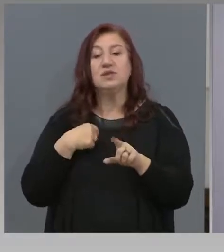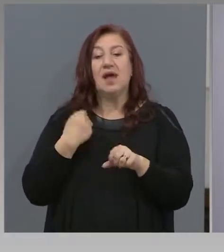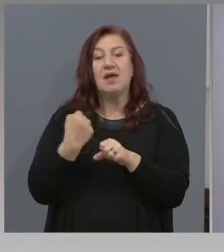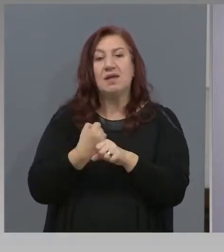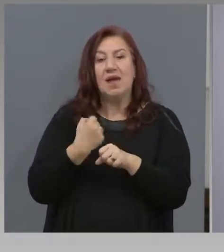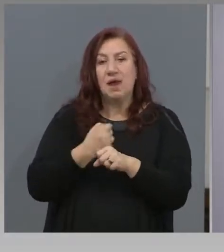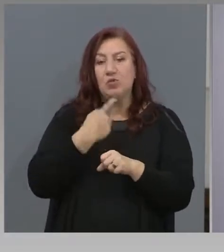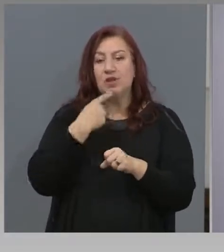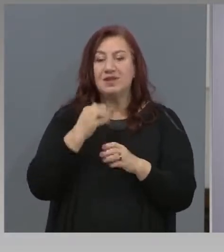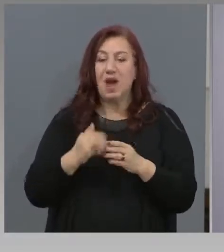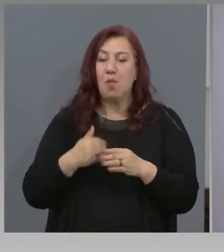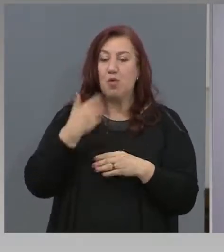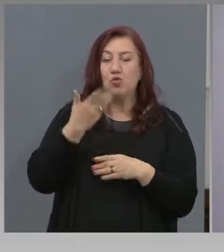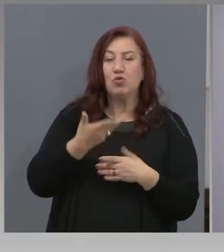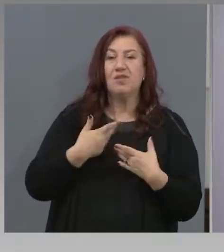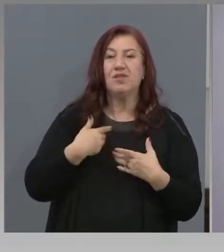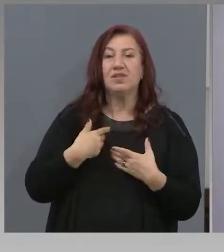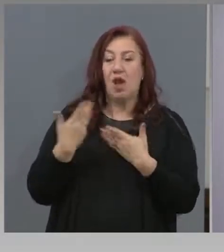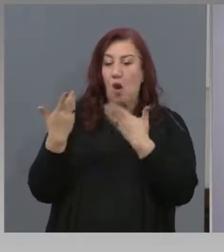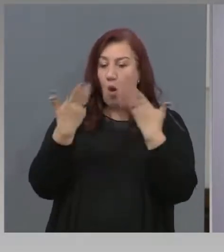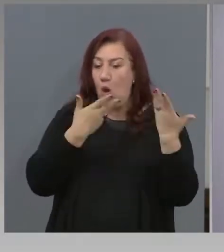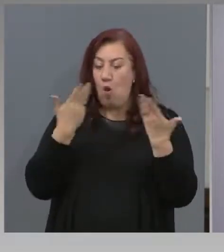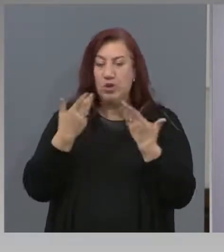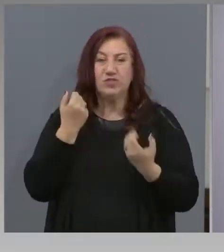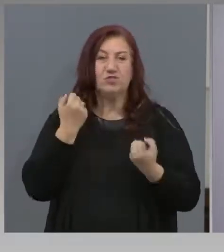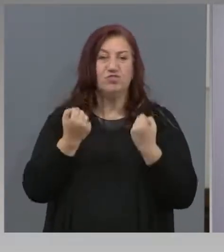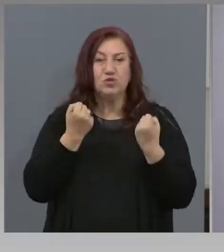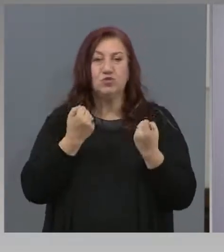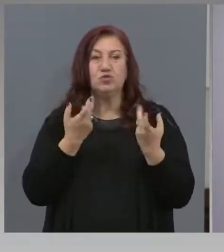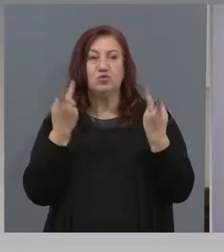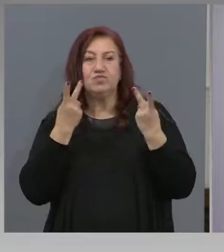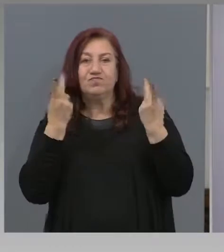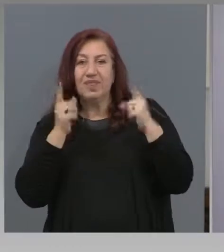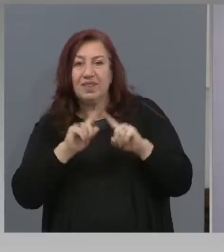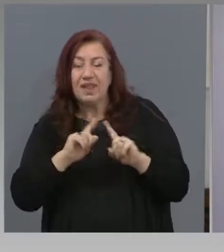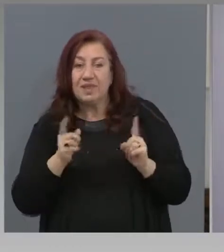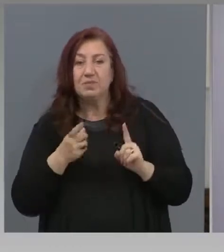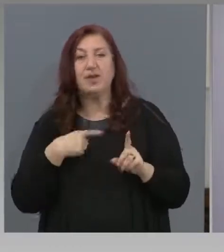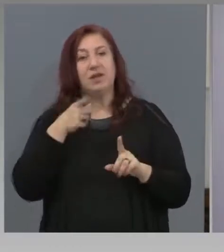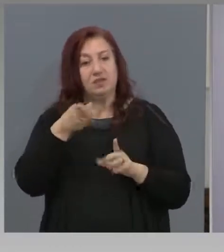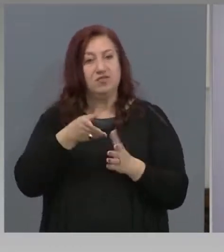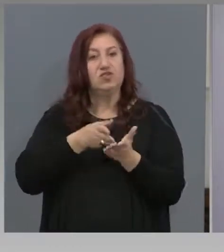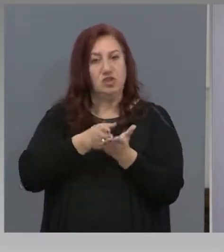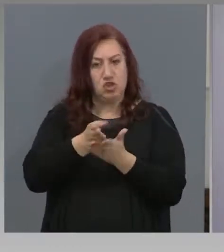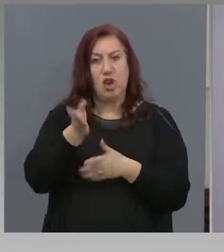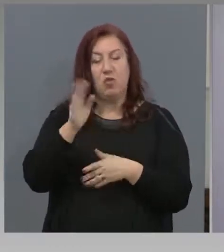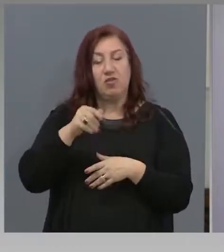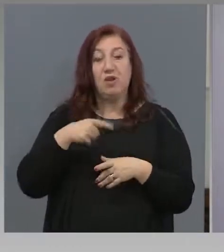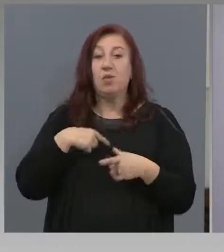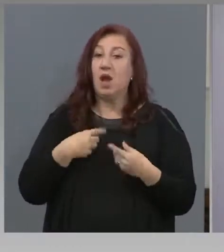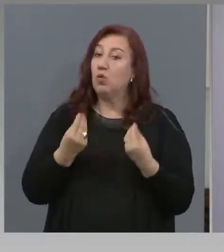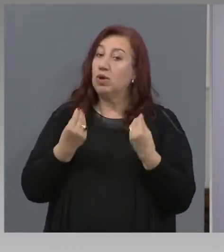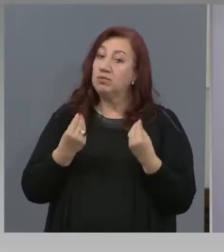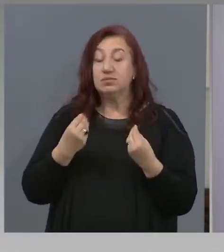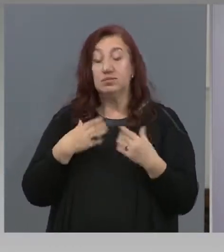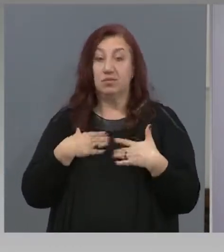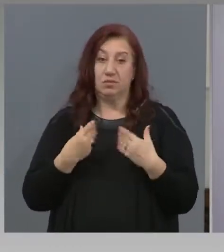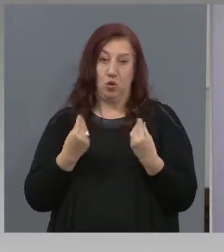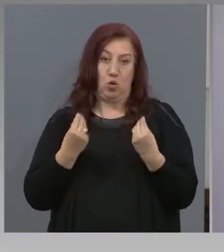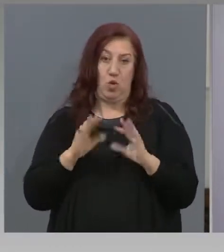трудности. Те ще се провеждат присъствено само ако е подходящо.